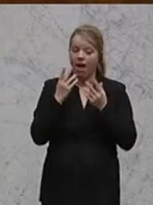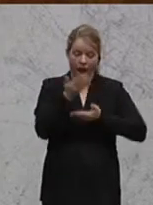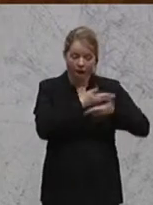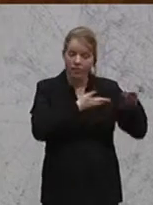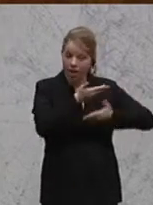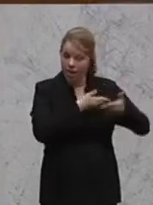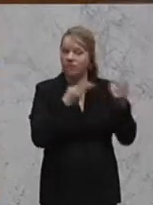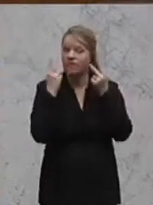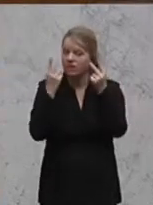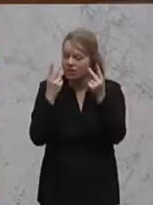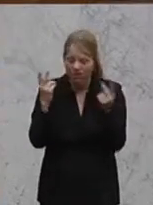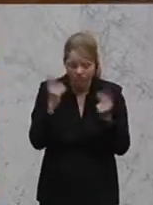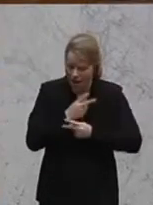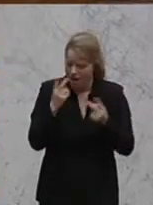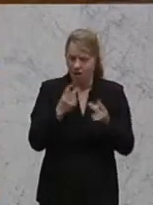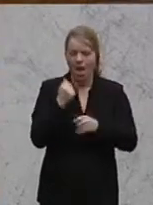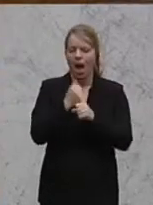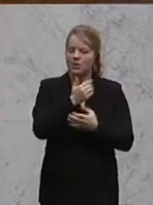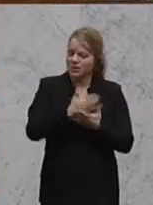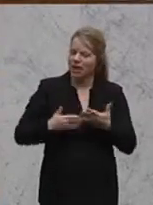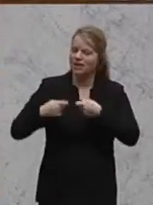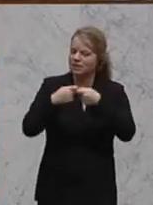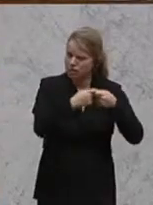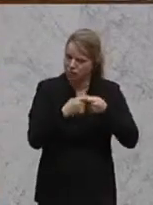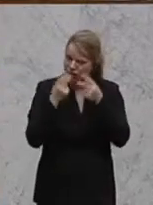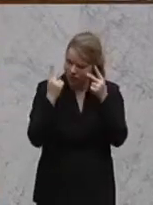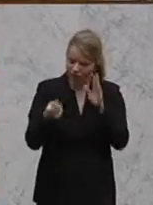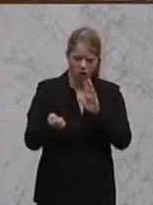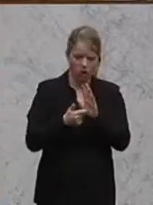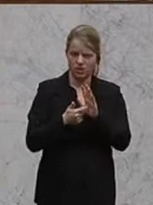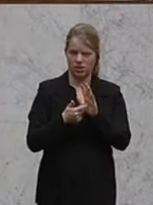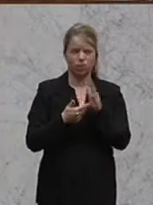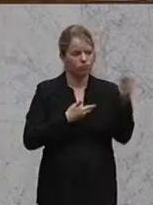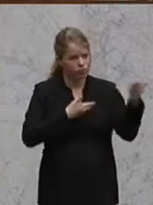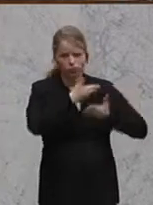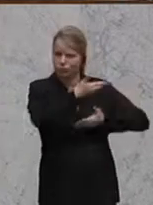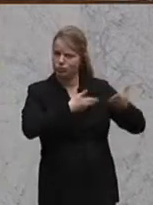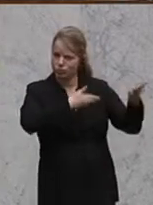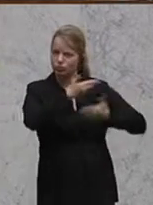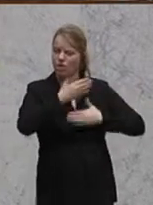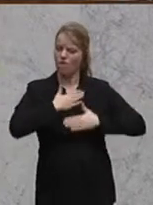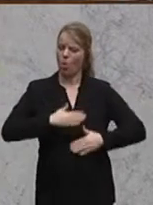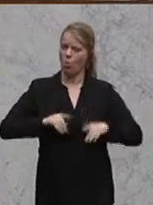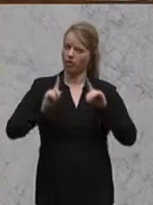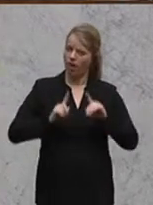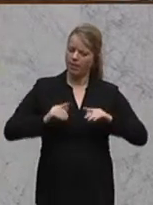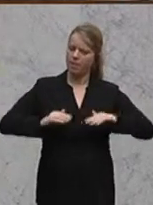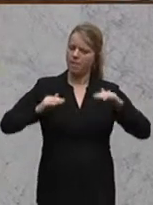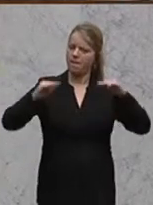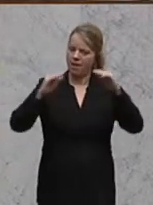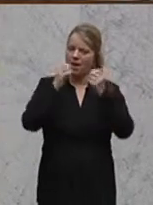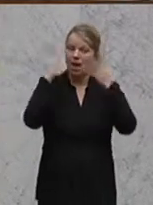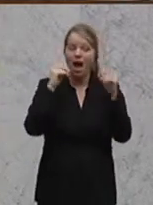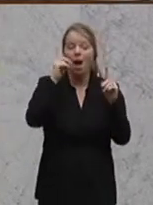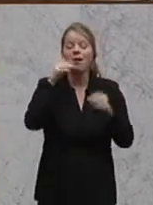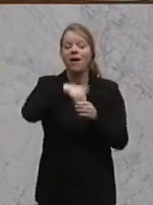klar, in einer arbeitsteiligen Gesellschaft ist das ja Voraussetzung dafür, dass das, was gemeiniglich als Wohlstand bezeichnet wird, vermehrt wird. Aber die Frage ist, welcher